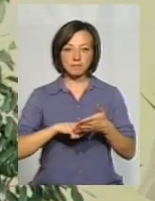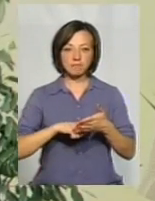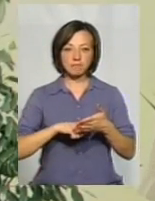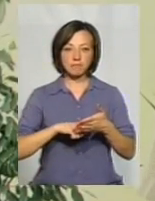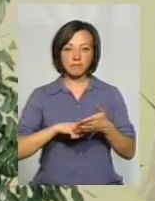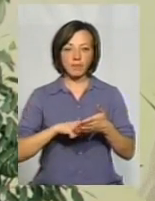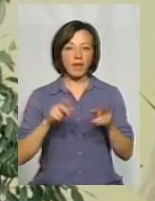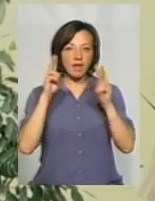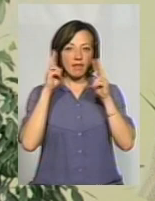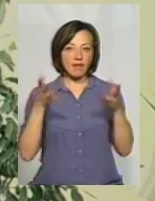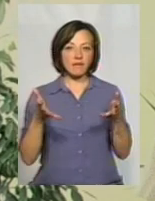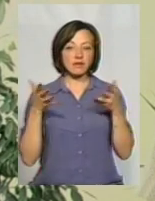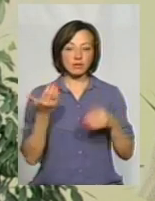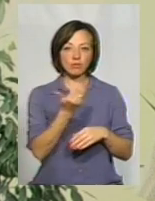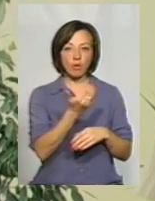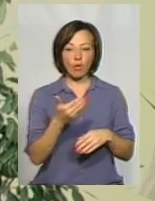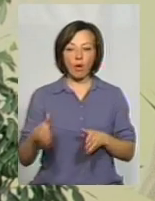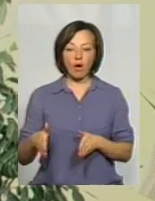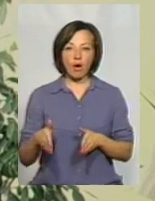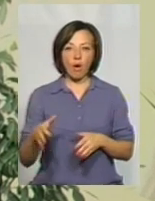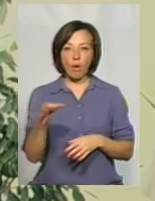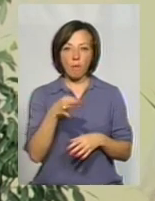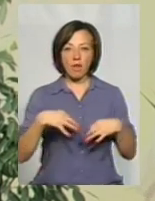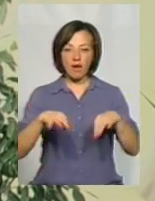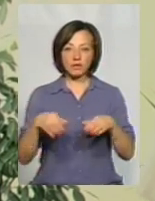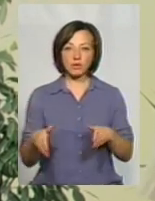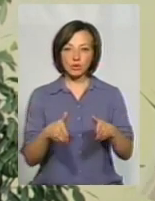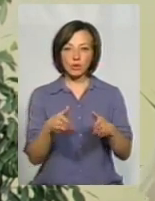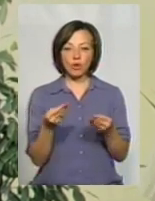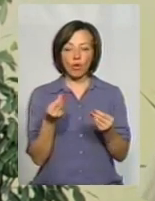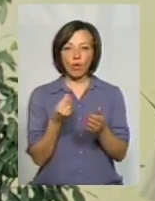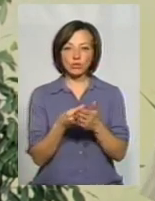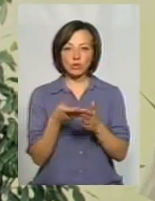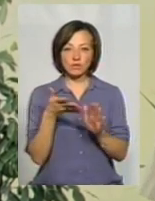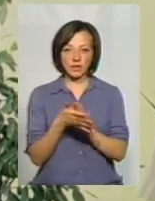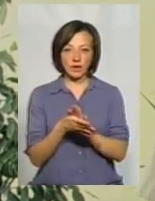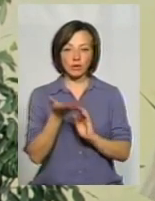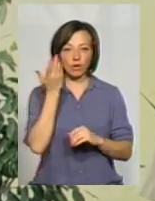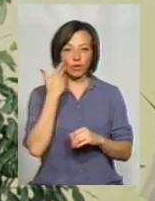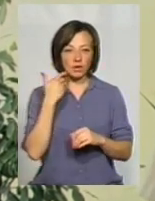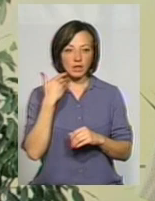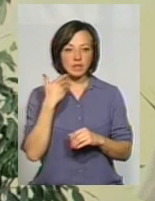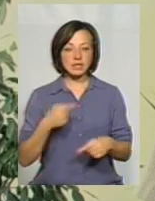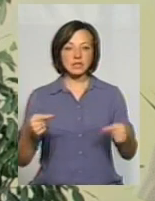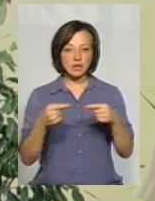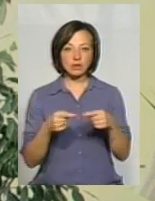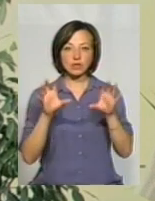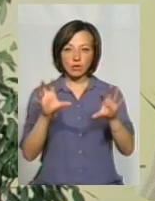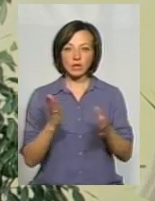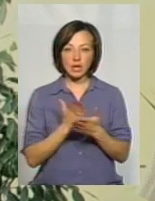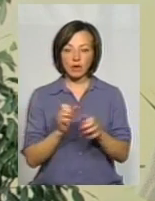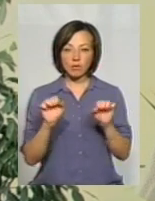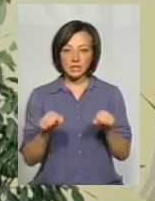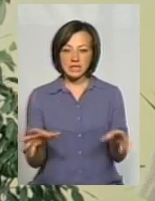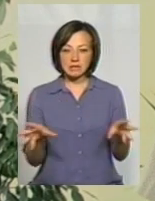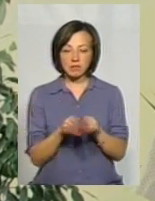через невизначеність з боку облафтодора щодо кошторису витрат. Коли, згідно закону, є можливість проводити